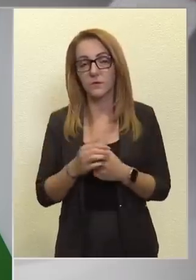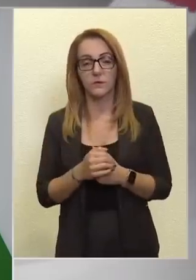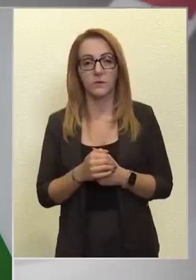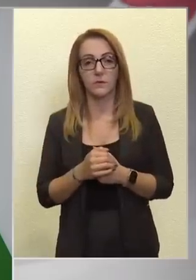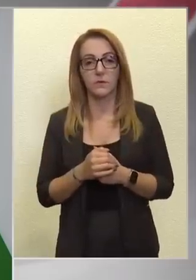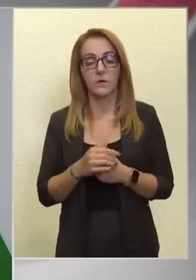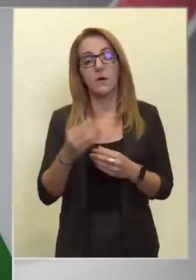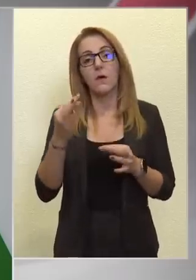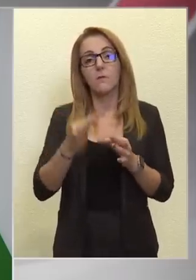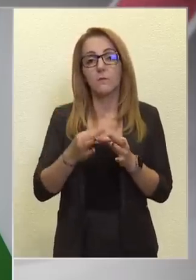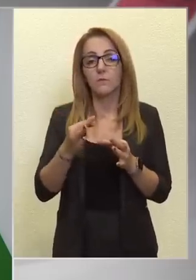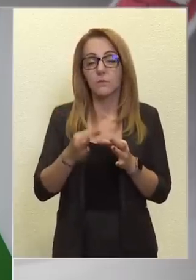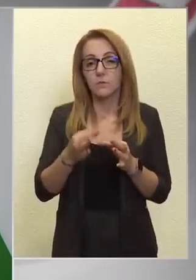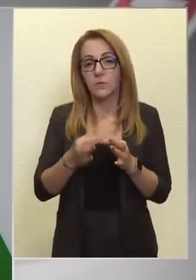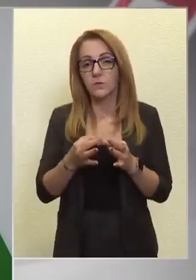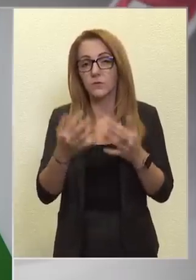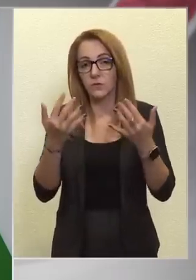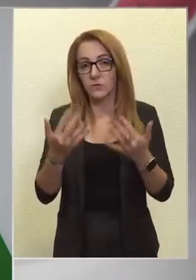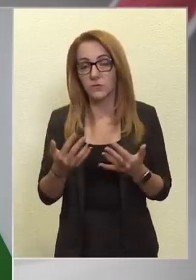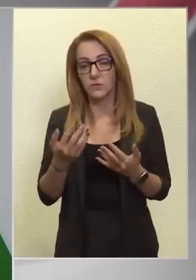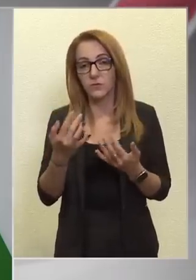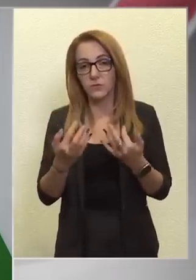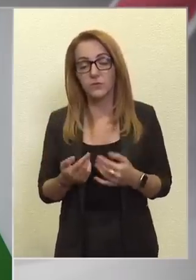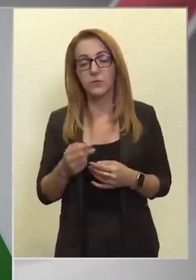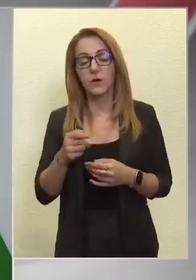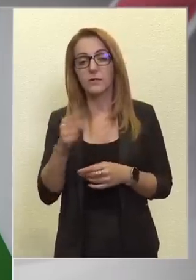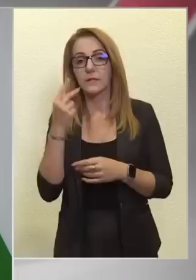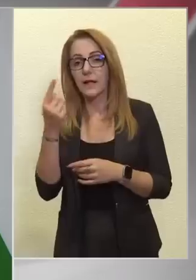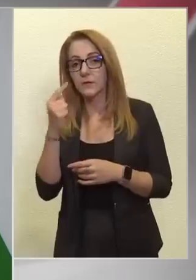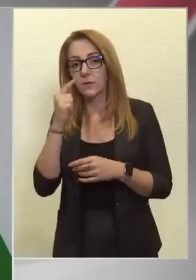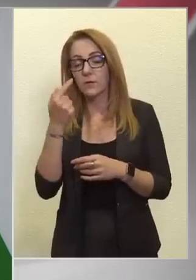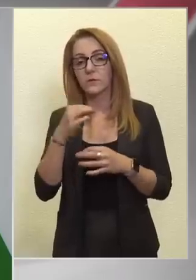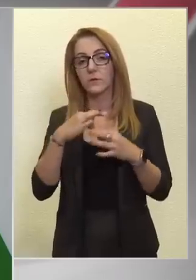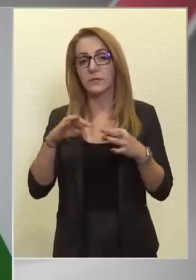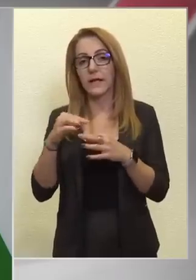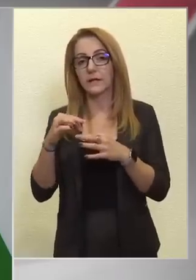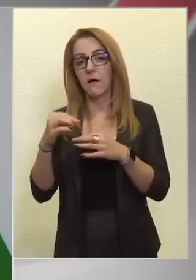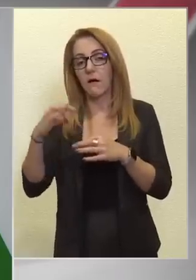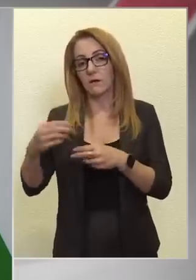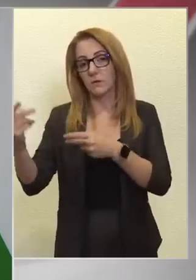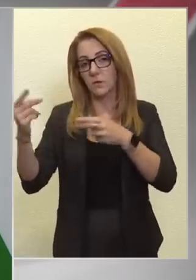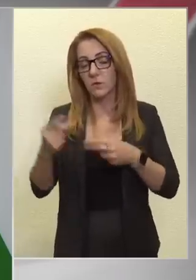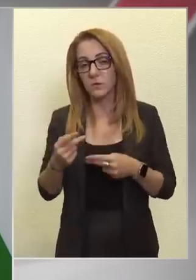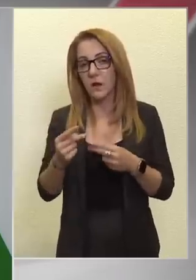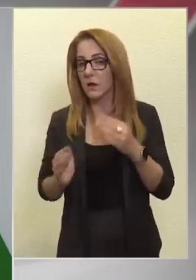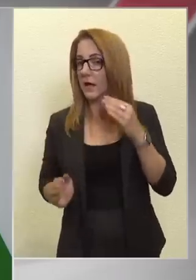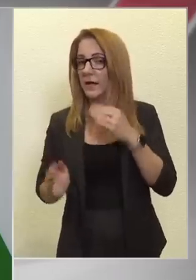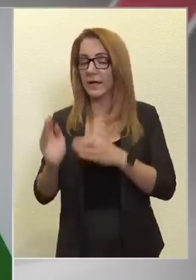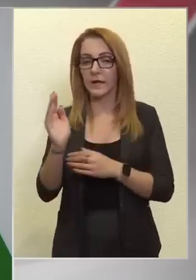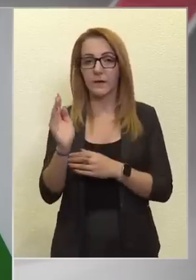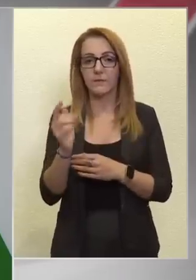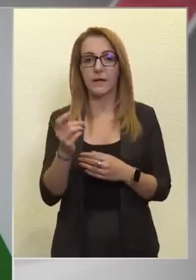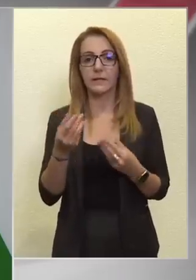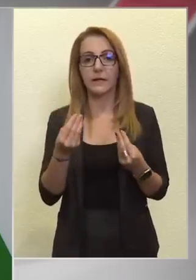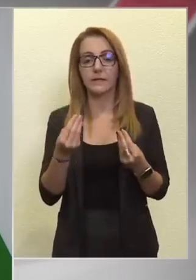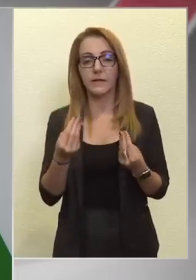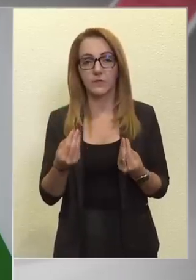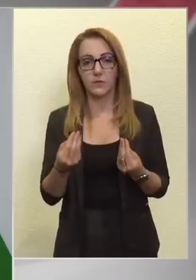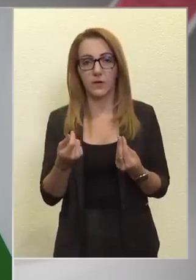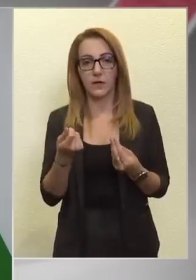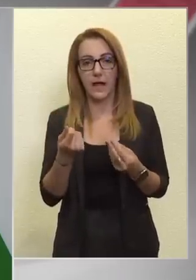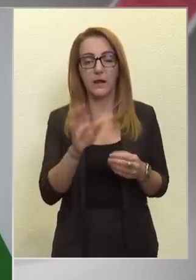korképet, akkor azt látjuk, hogy Oroszországnak rendkívüli hasznot hoztak, hiszen az egekbe emelkedett a nyersanyag ára,